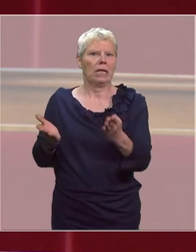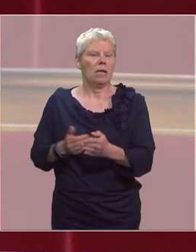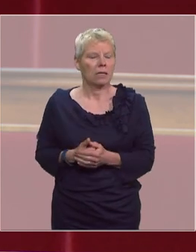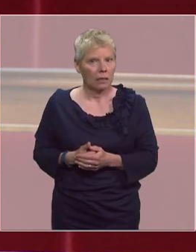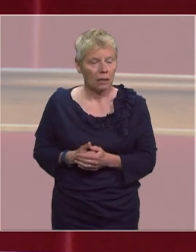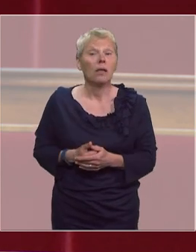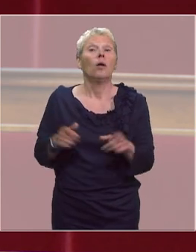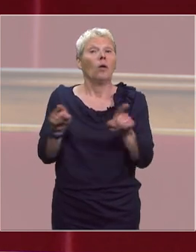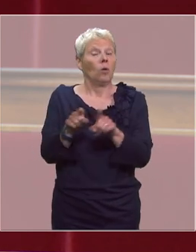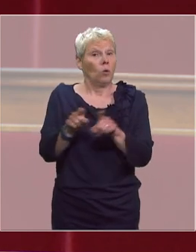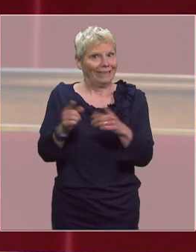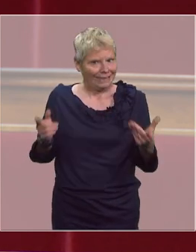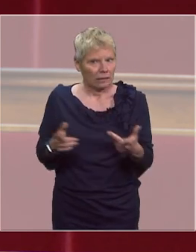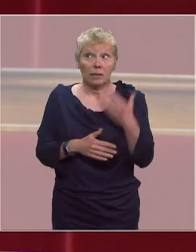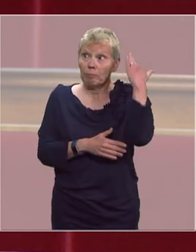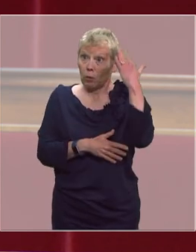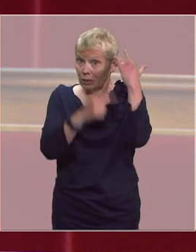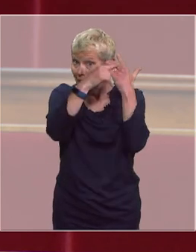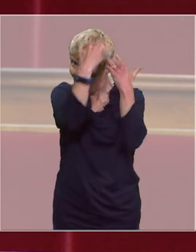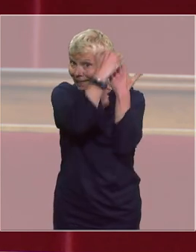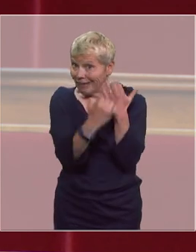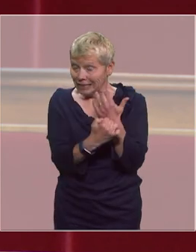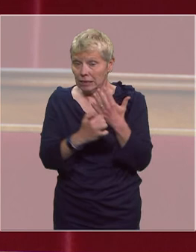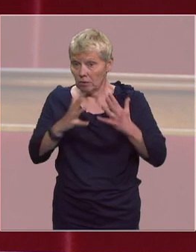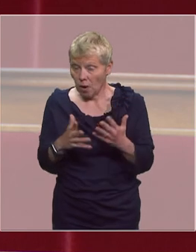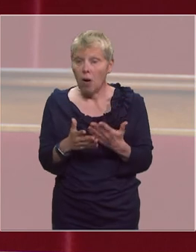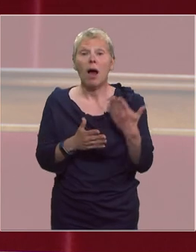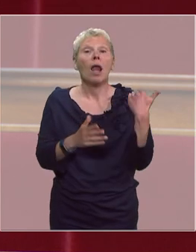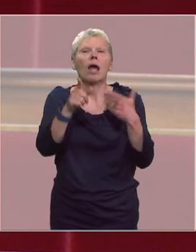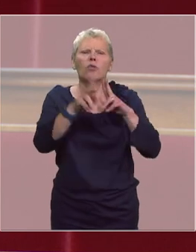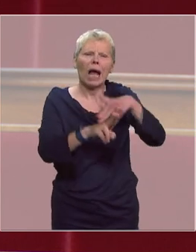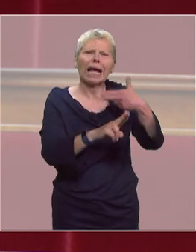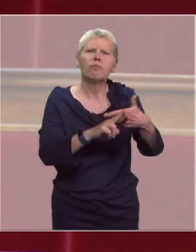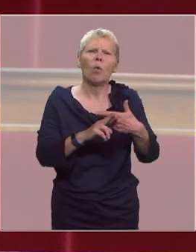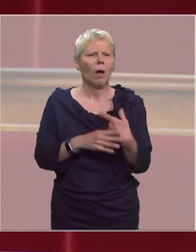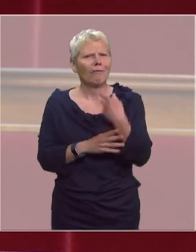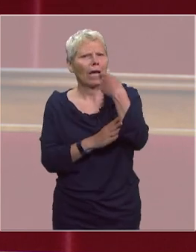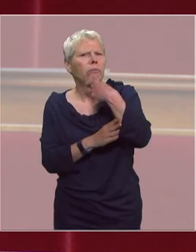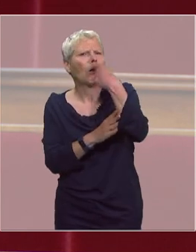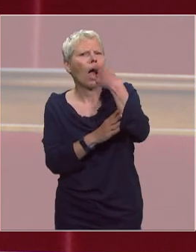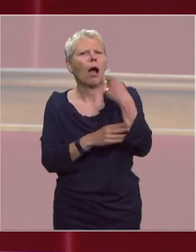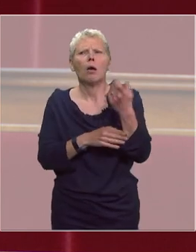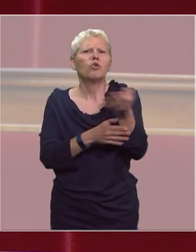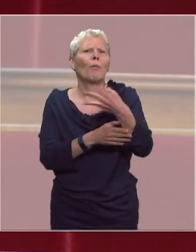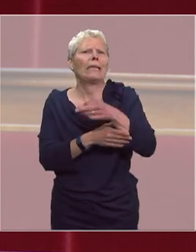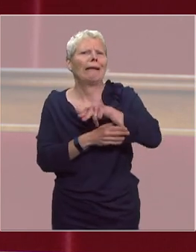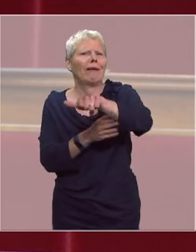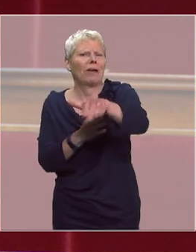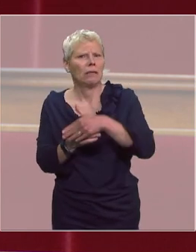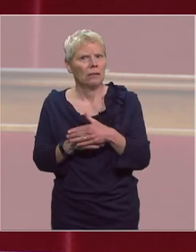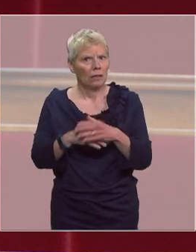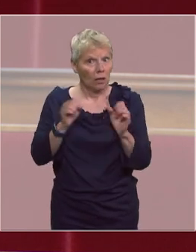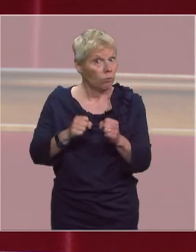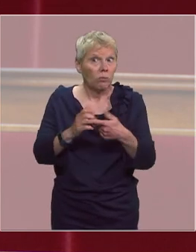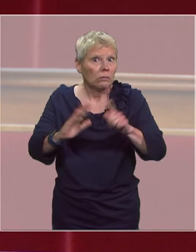effectivement cette préoccupation, vous venez de répondre tout à l'heure au dépistage qui sera systématique. Est-ce que vous pouvez nous donner un